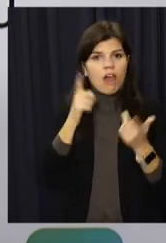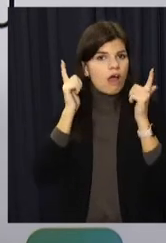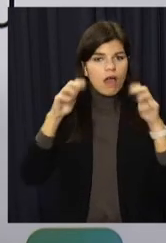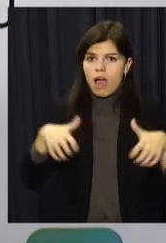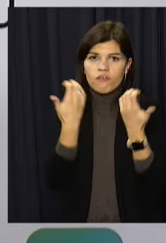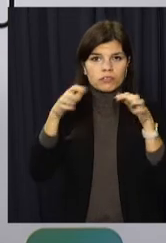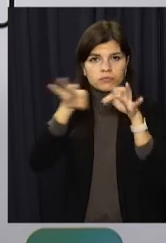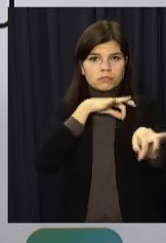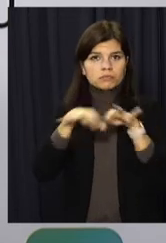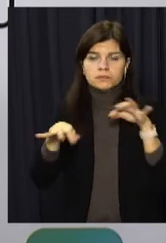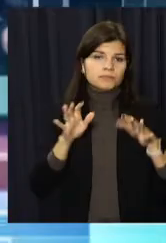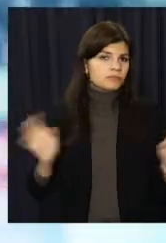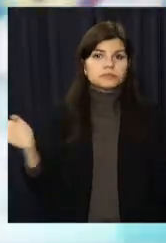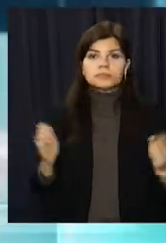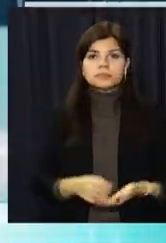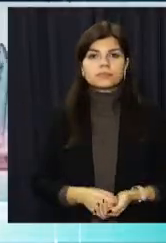автоматично.